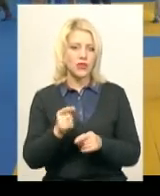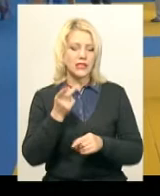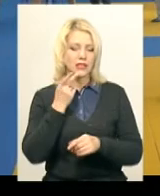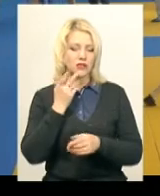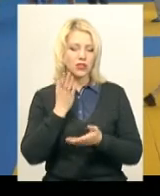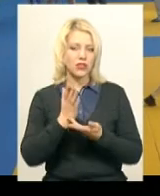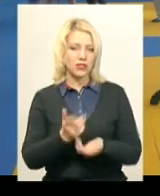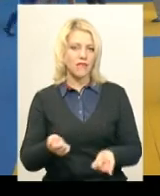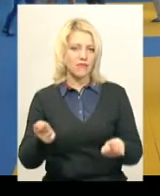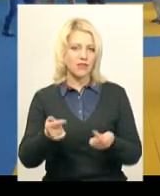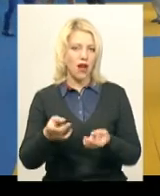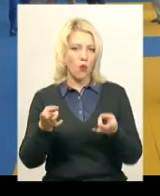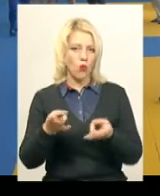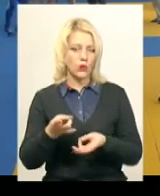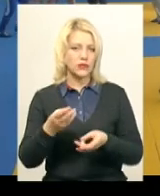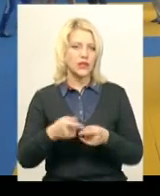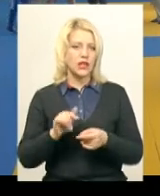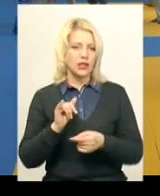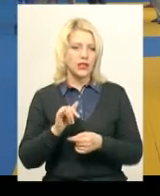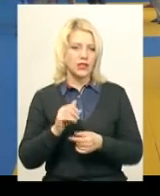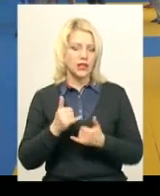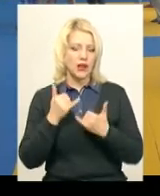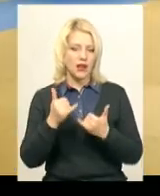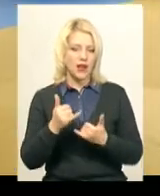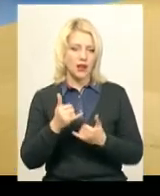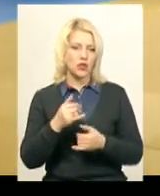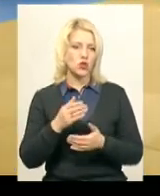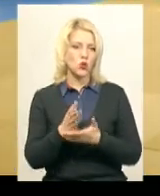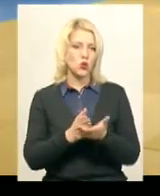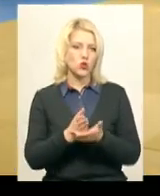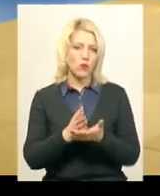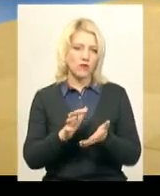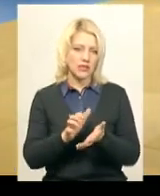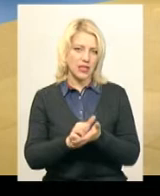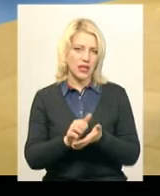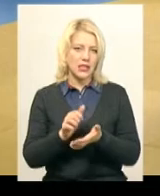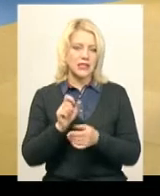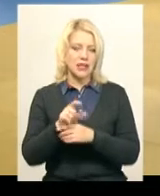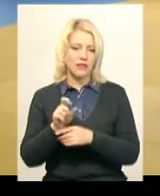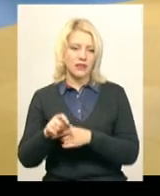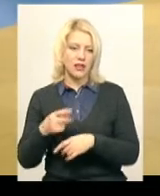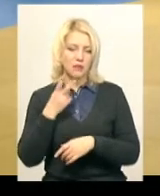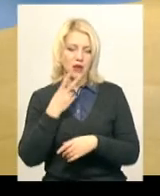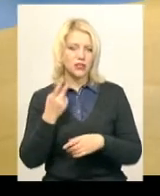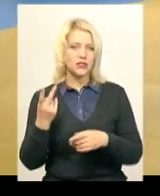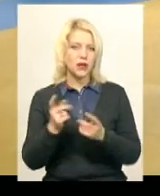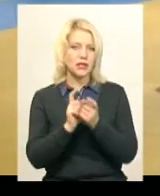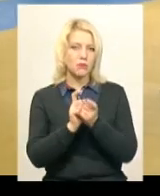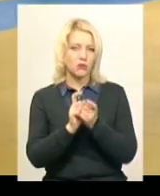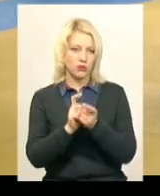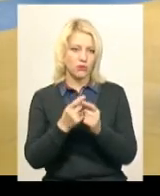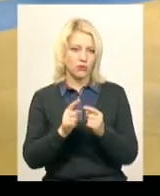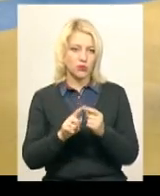в нагоді для якісного виконання оперативно-службових завдань. Зараз ви бачите першу сутичку майстра спорту самбо Олександра